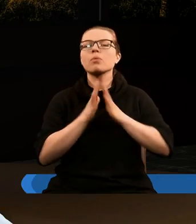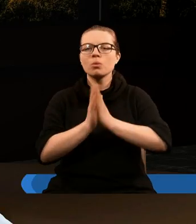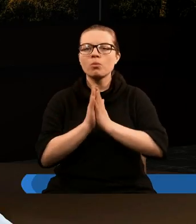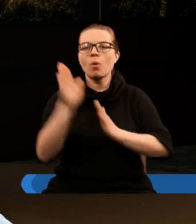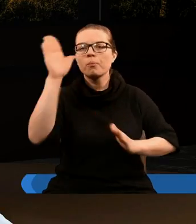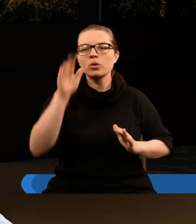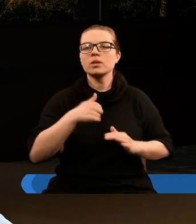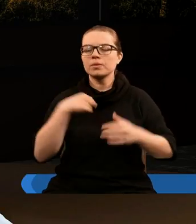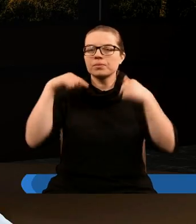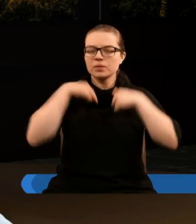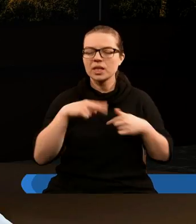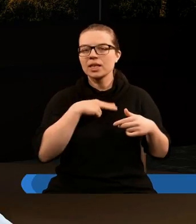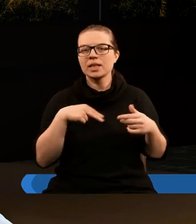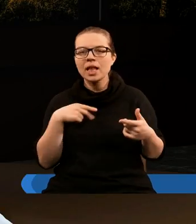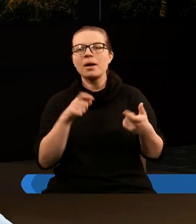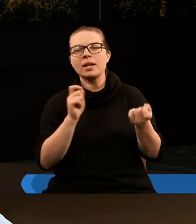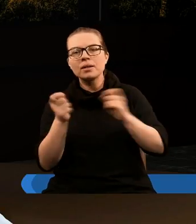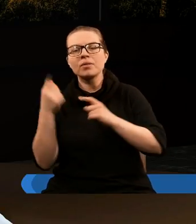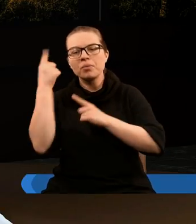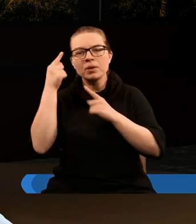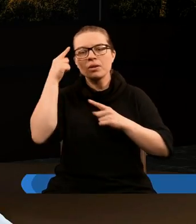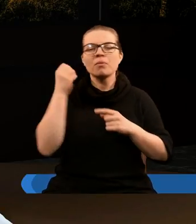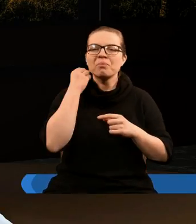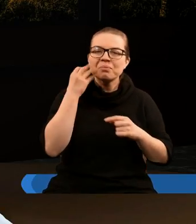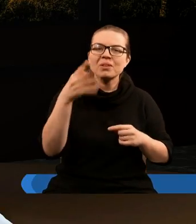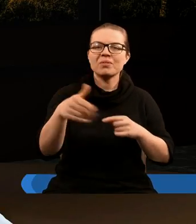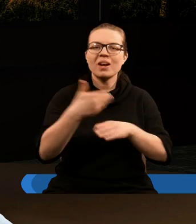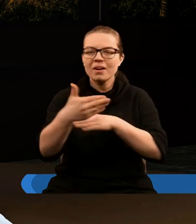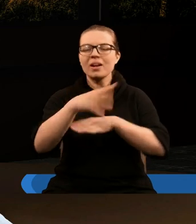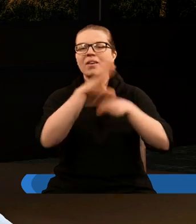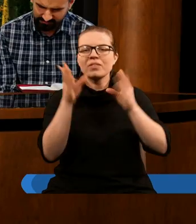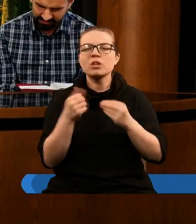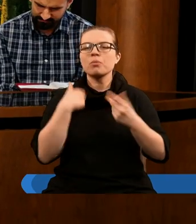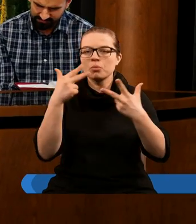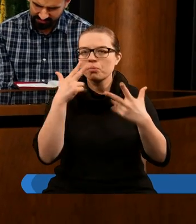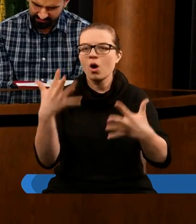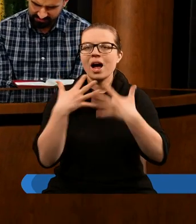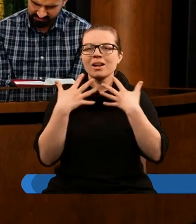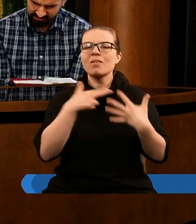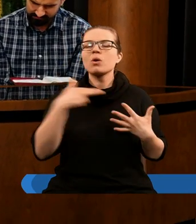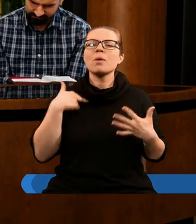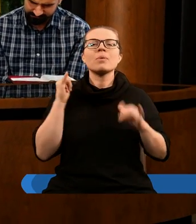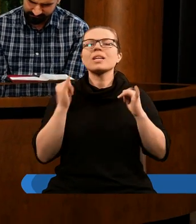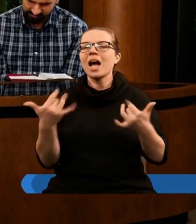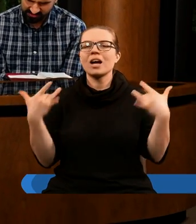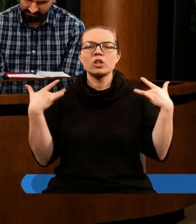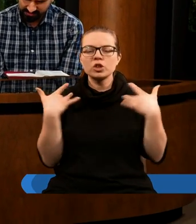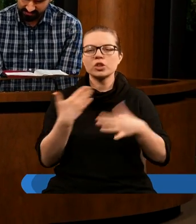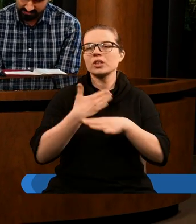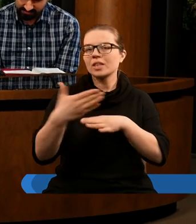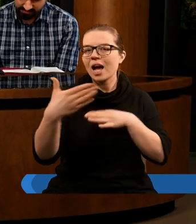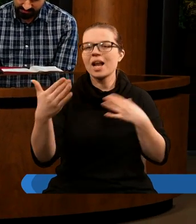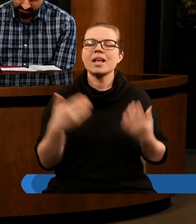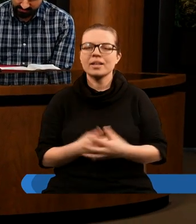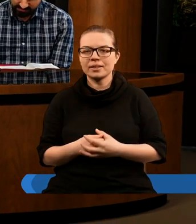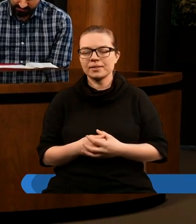żebyś dodał nam wiary, dodał nam wytrwania w tym wszystkim, żebyś pokazywał nam, jak wiele jeszcze nam potrzeba